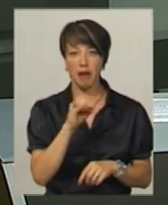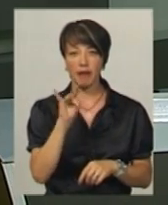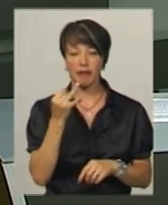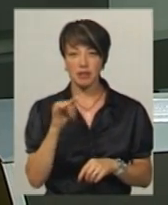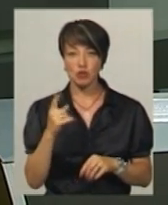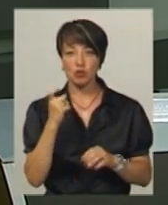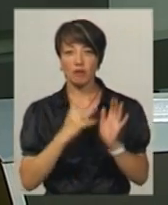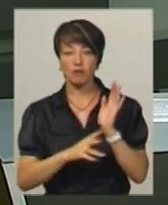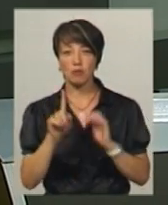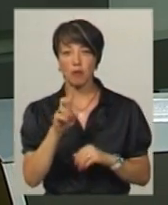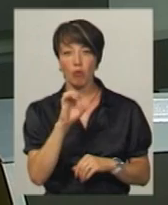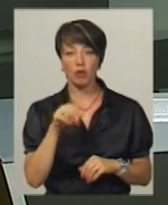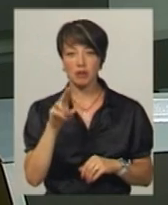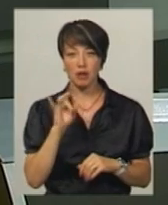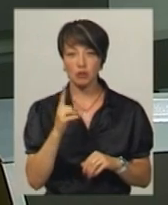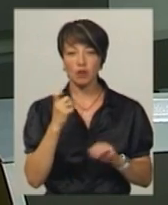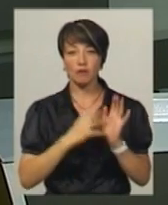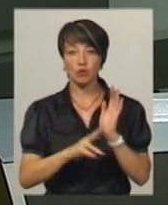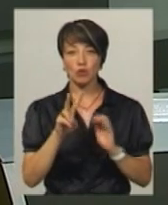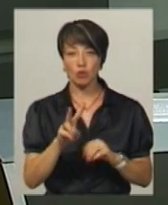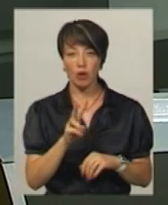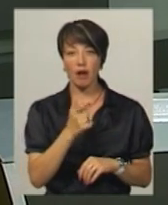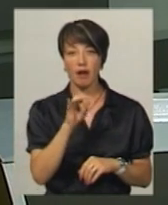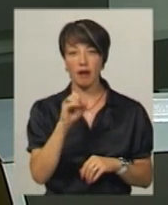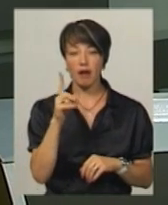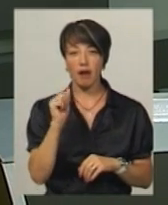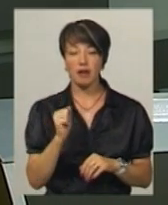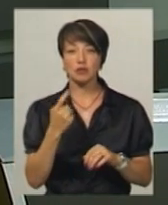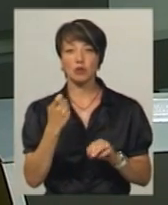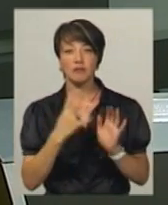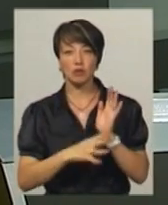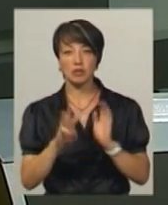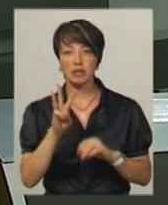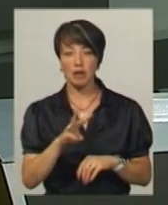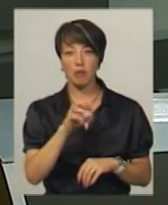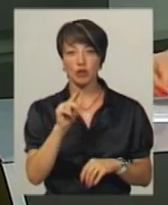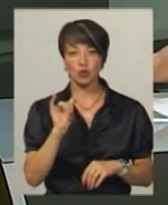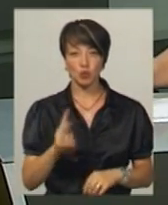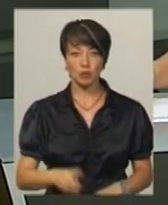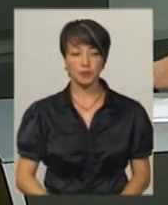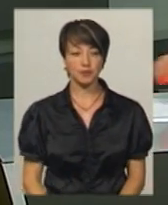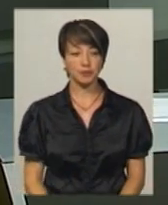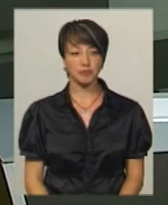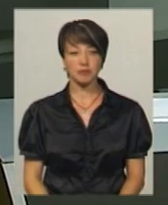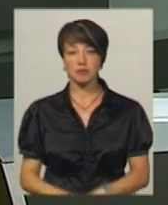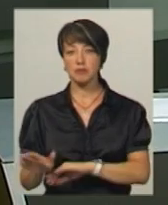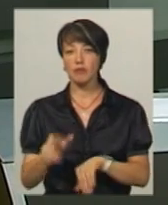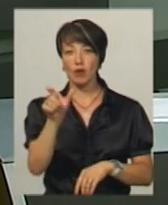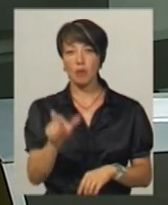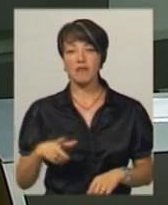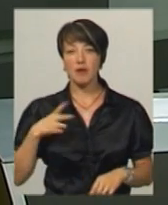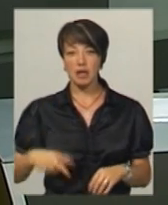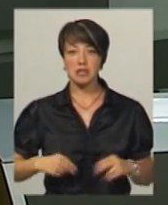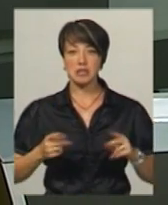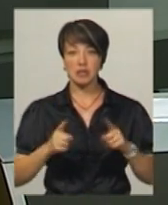191-й – Віктор Бондар, 192-й – Олександр Герега, 193-й – Ігор Марчук. Громадянина Франції